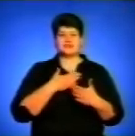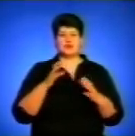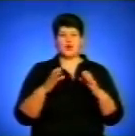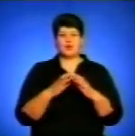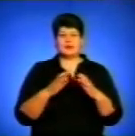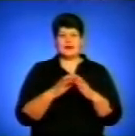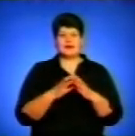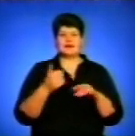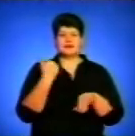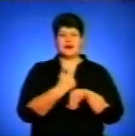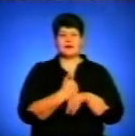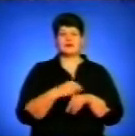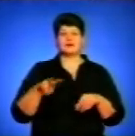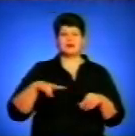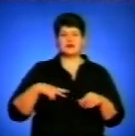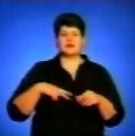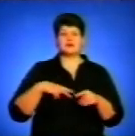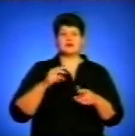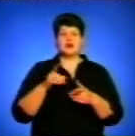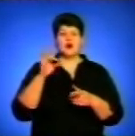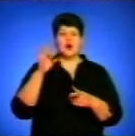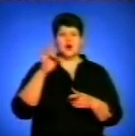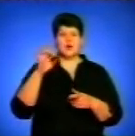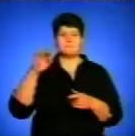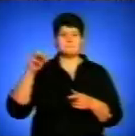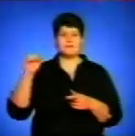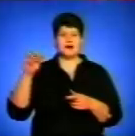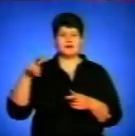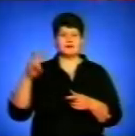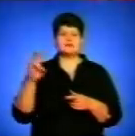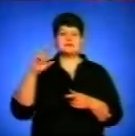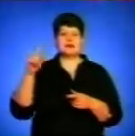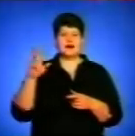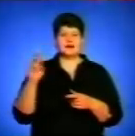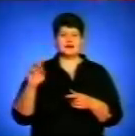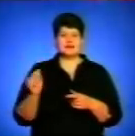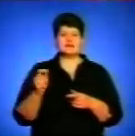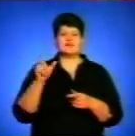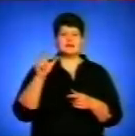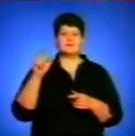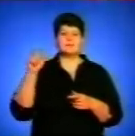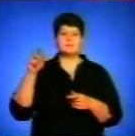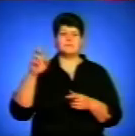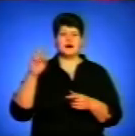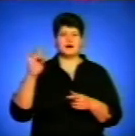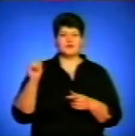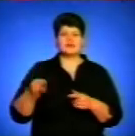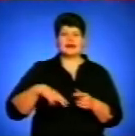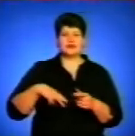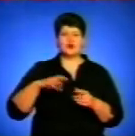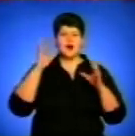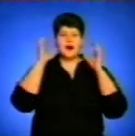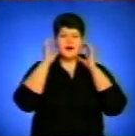телерадіокомпанії, заслужений журналіст України Роман Заяць, заслужений журналіст України Євген Баров, директор радіо Богдан